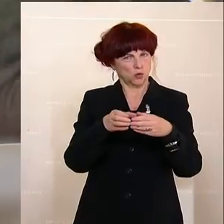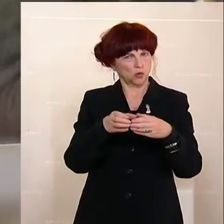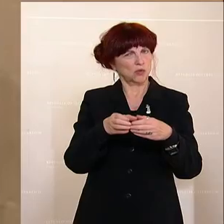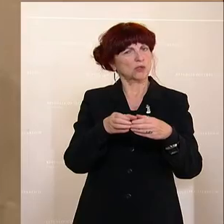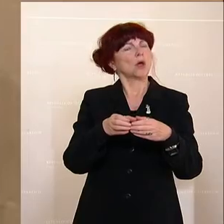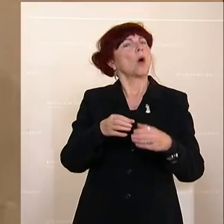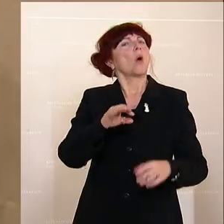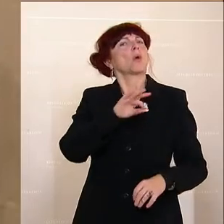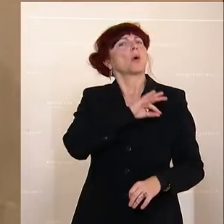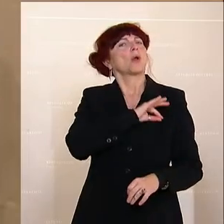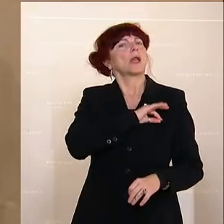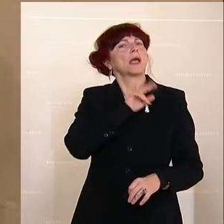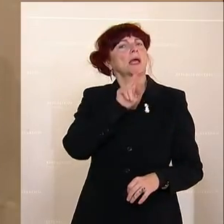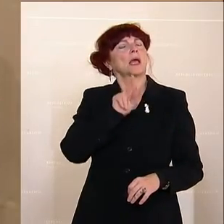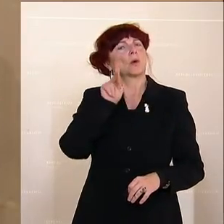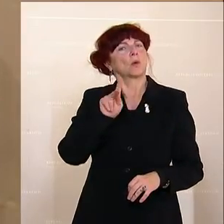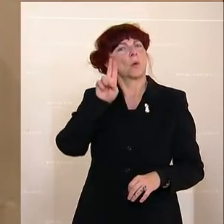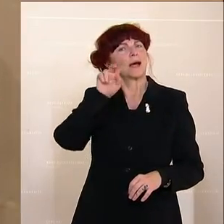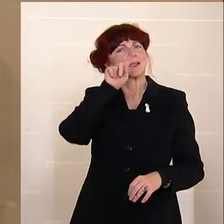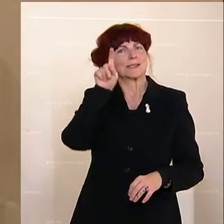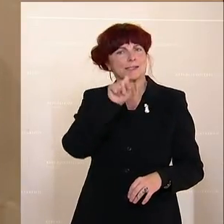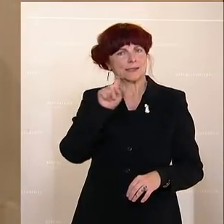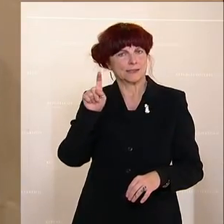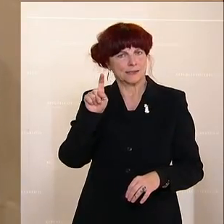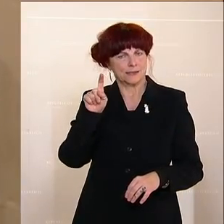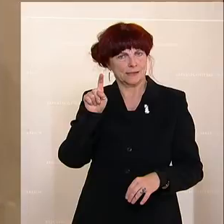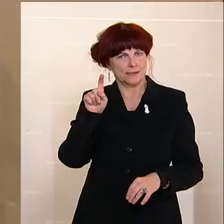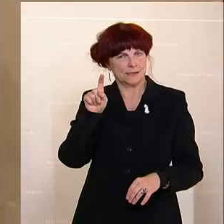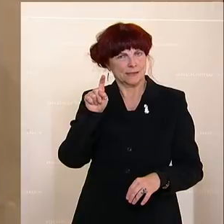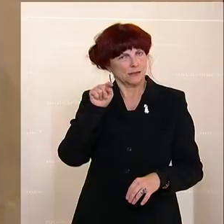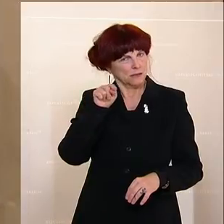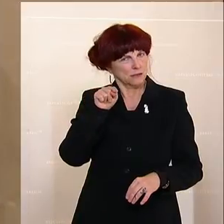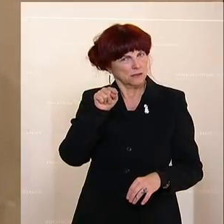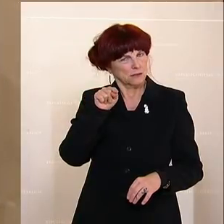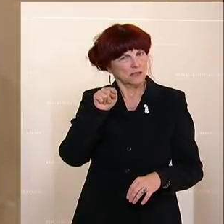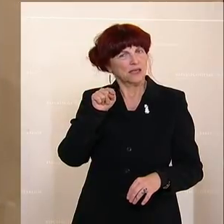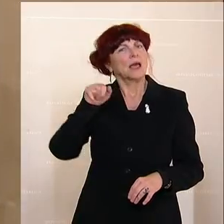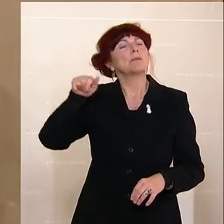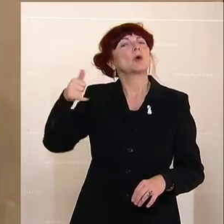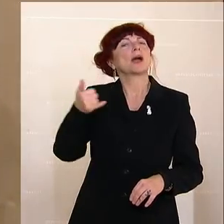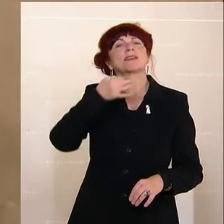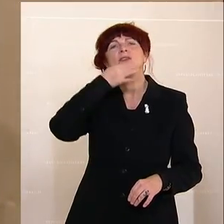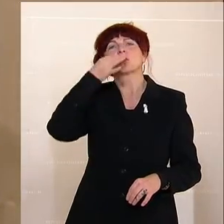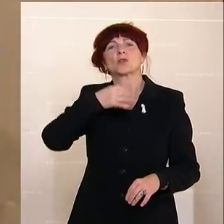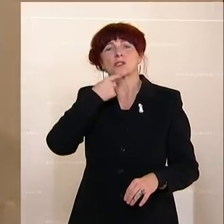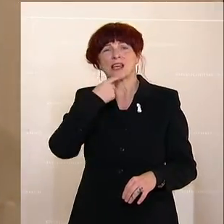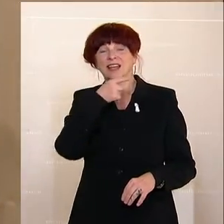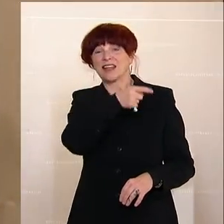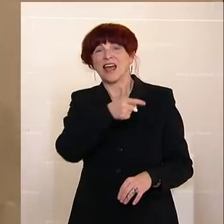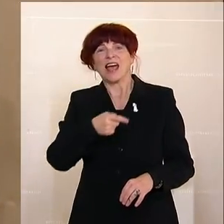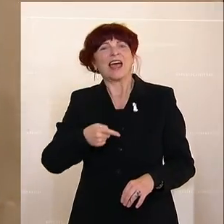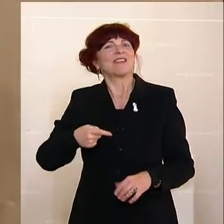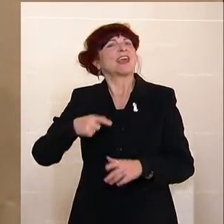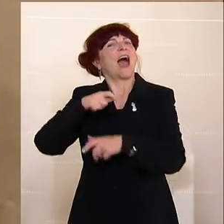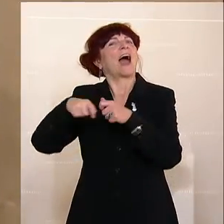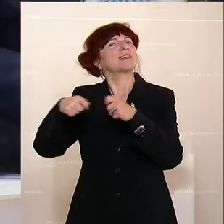Kurz sich die, wie man im Juristendeutsch sagt, inkriminierten Handlungen, also